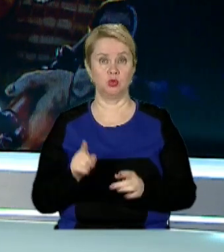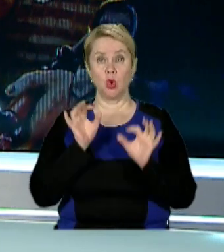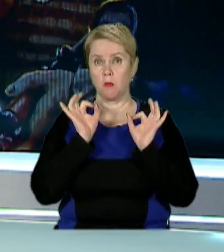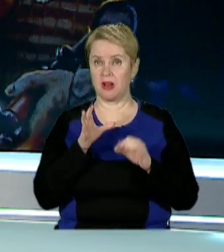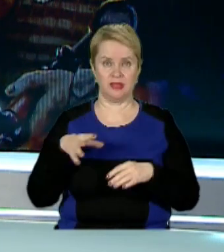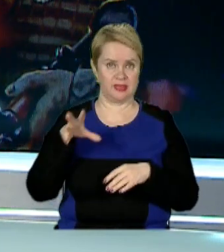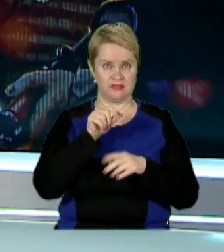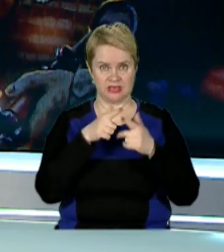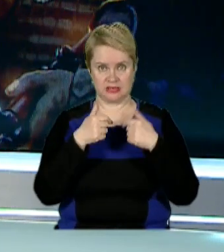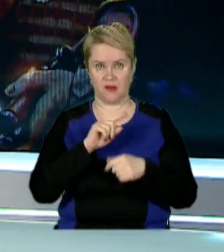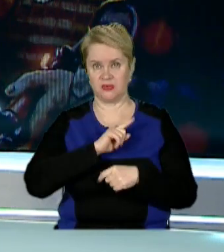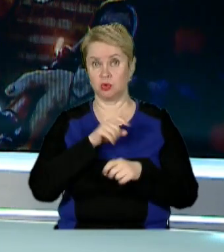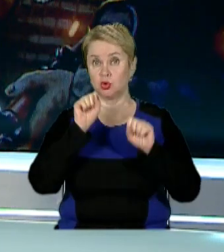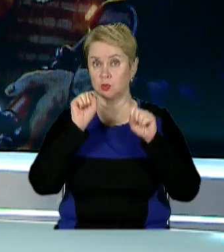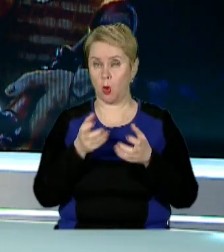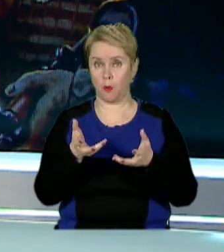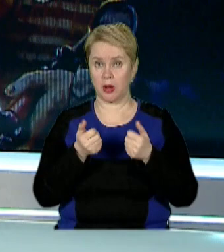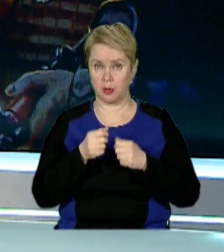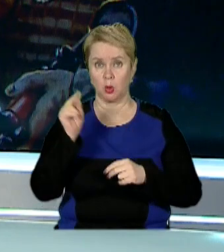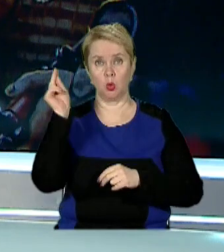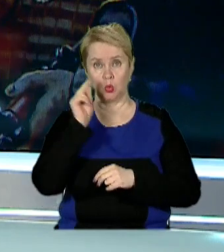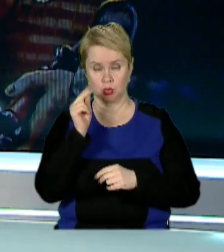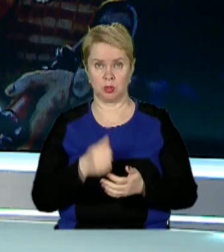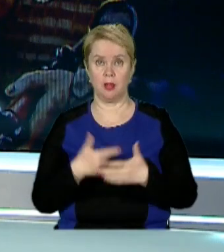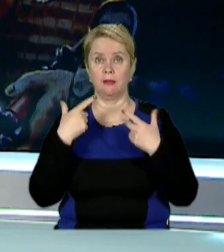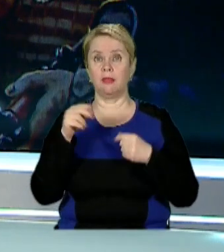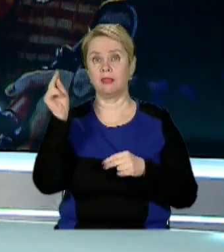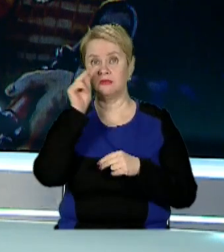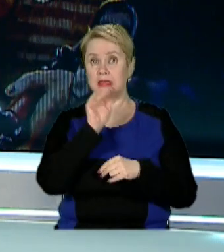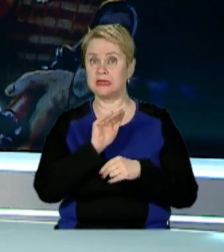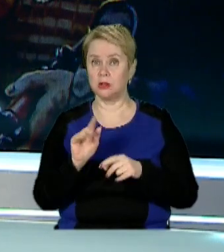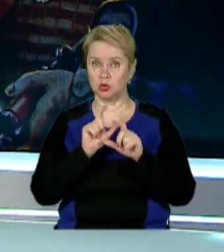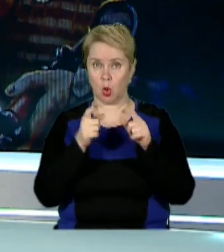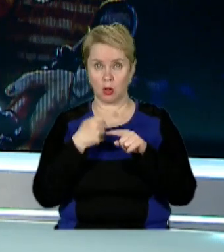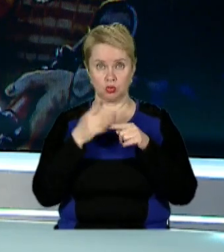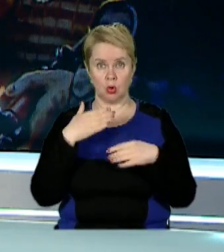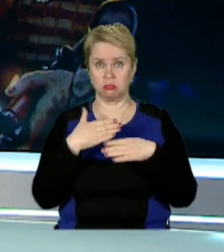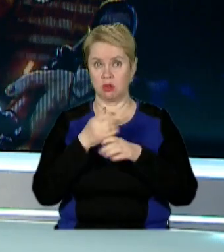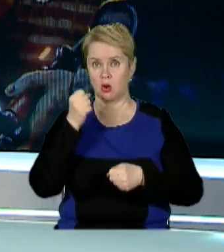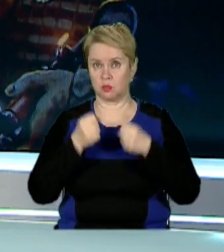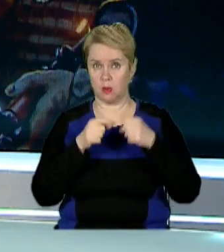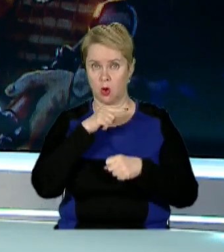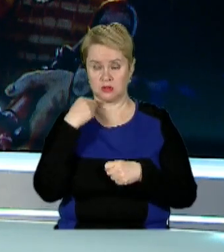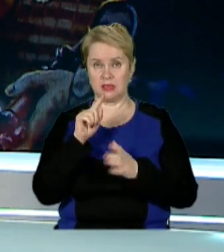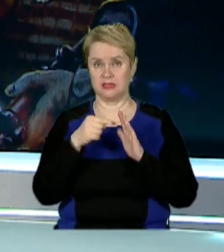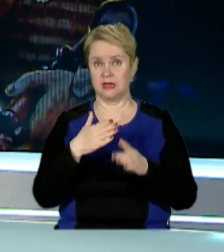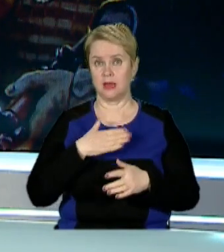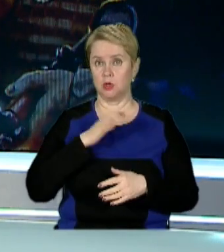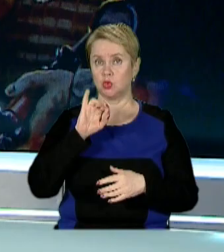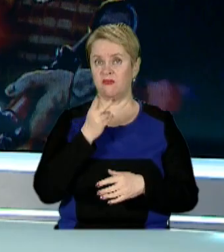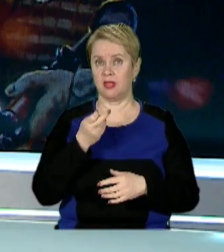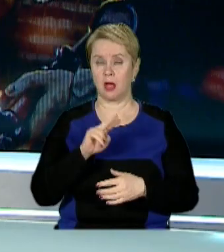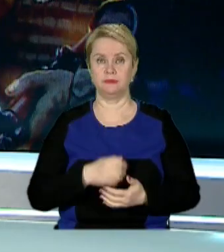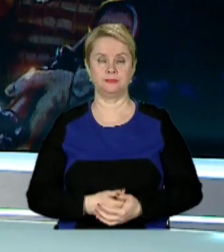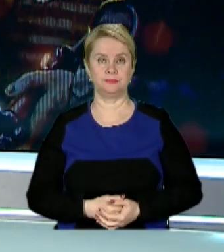Щоправда, не всі заклади фізично зможуть прийняти учнів, де навчатимуться діти, школи яких розбомбили росіяни, дізнавалась Софія